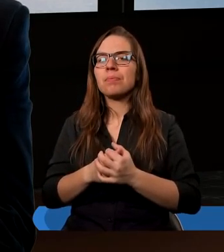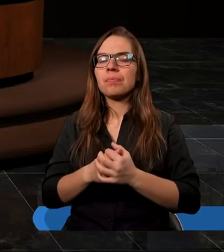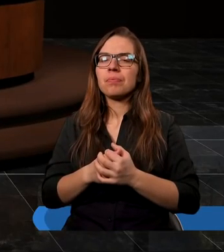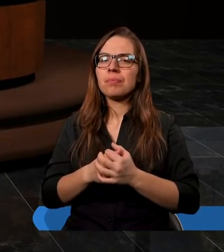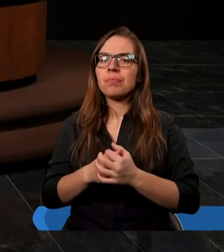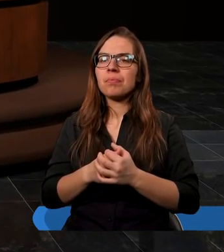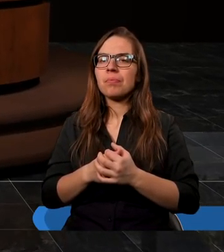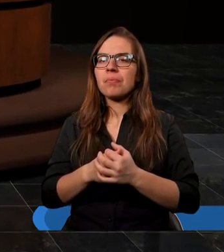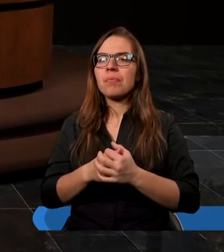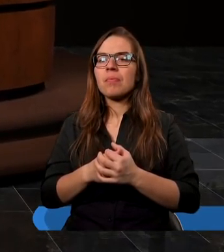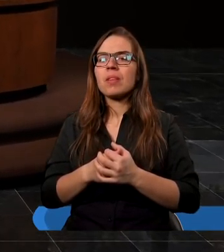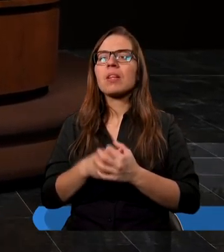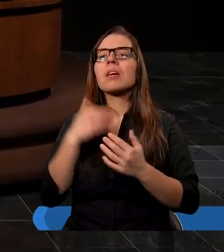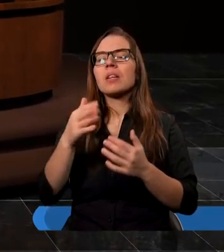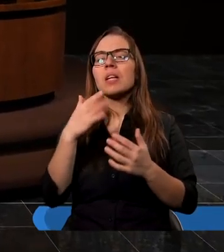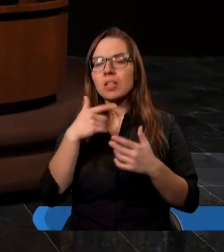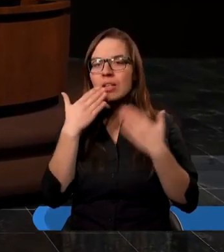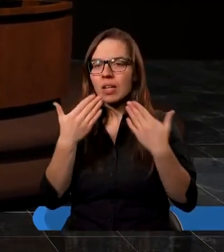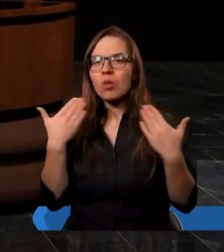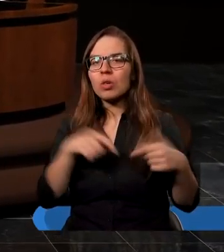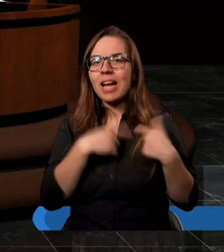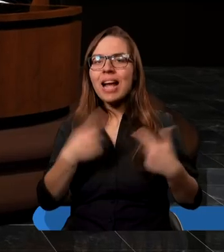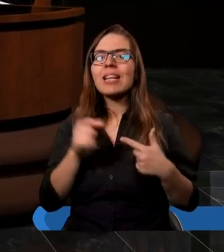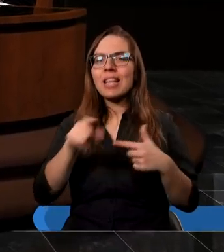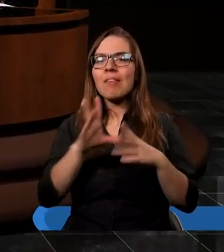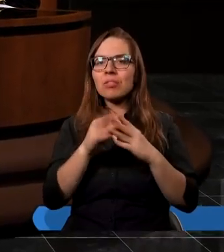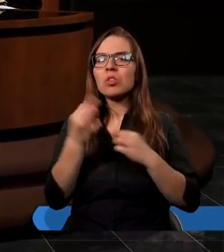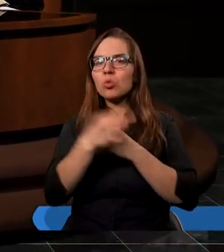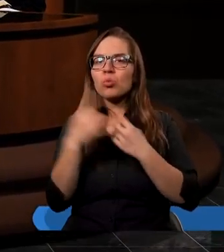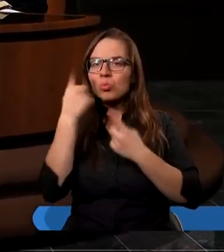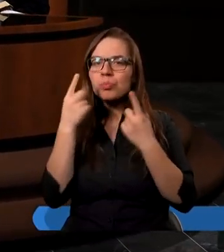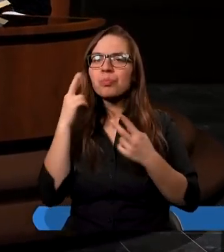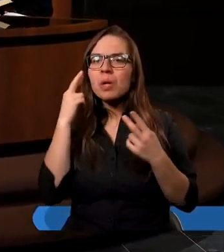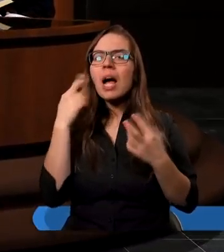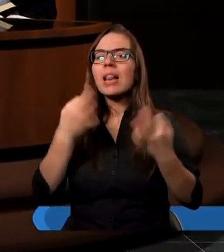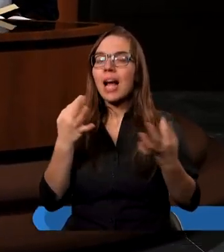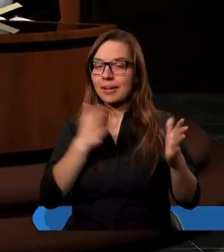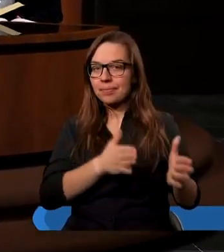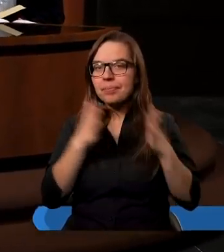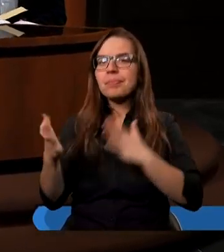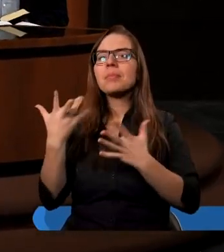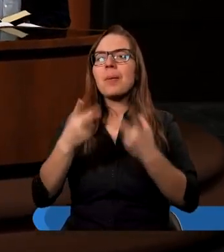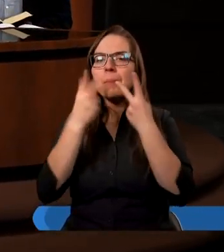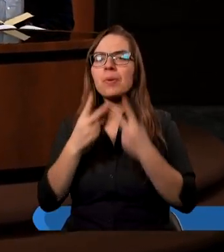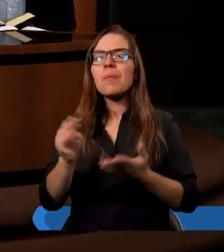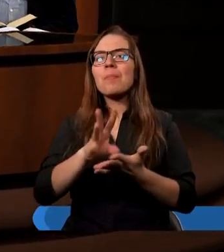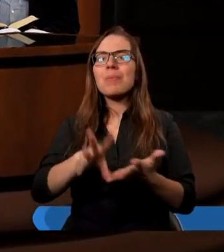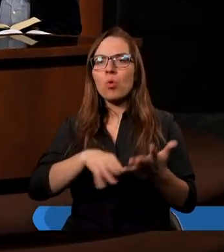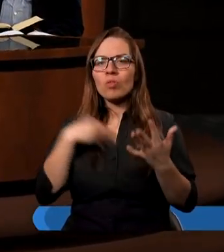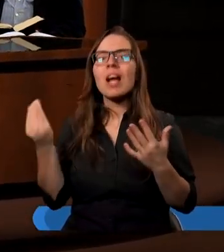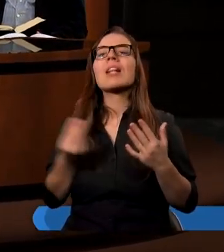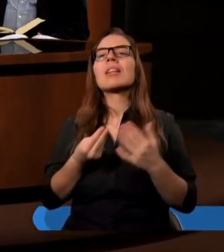Tak, dziękuję serdecznie. Musimy iść dalej w nasze studium. Teraz poproszę, byśmy przeczytali dwa teksty.